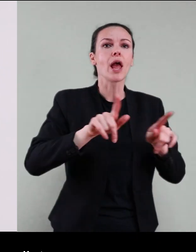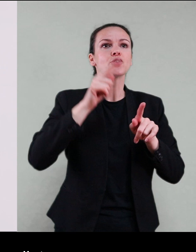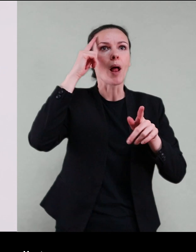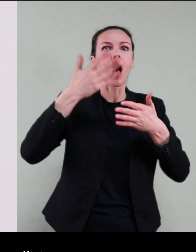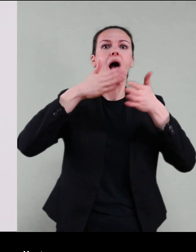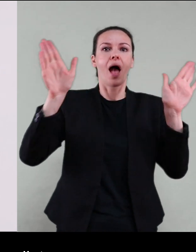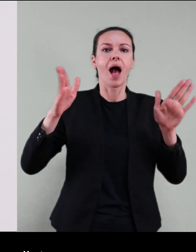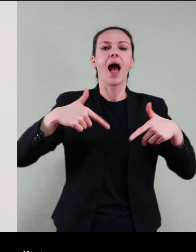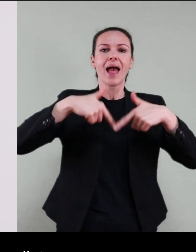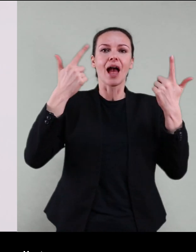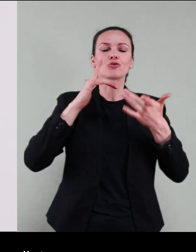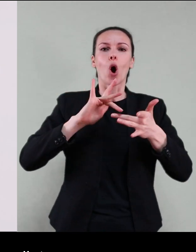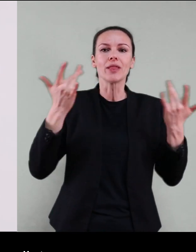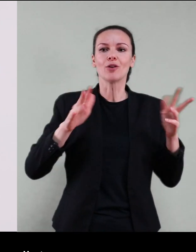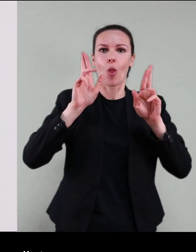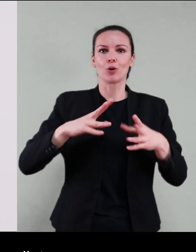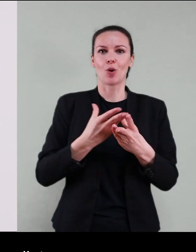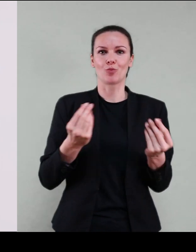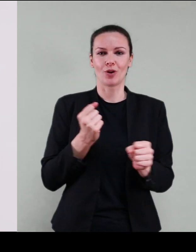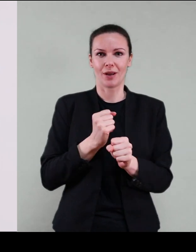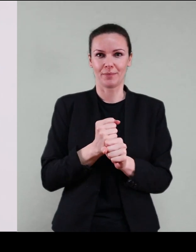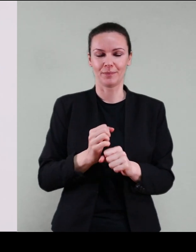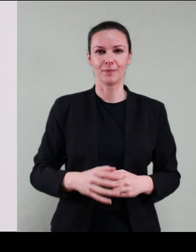horizonte pristupačnosti u digitalnom svijetu.